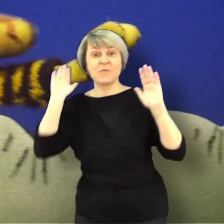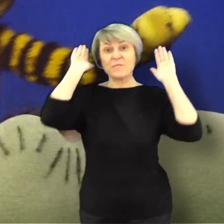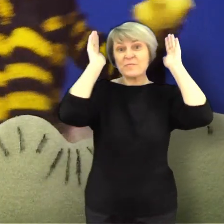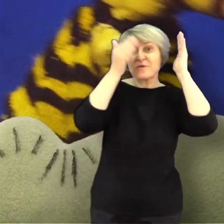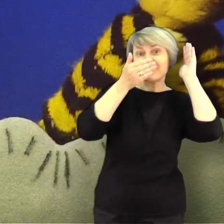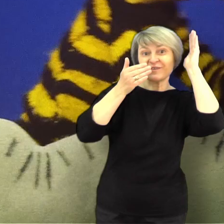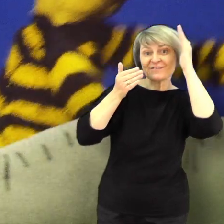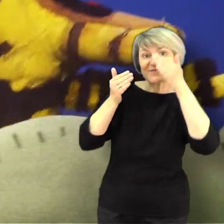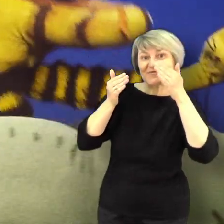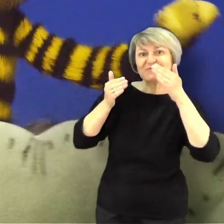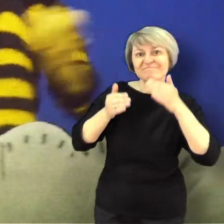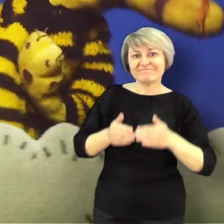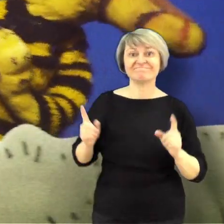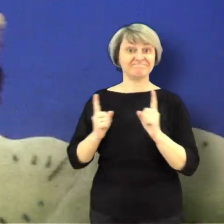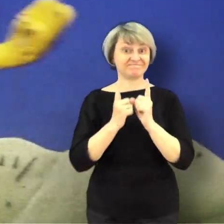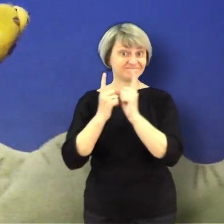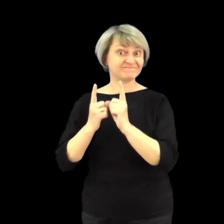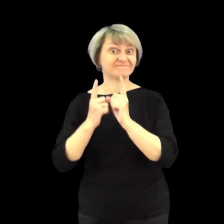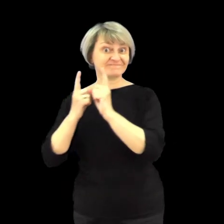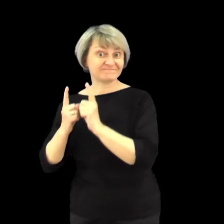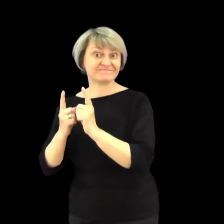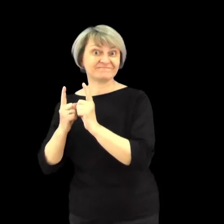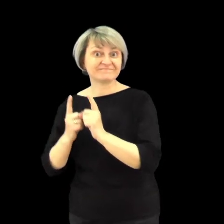Tygrys i misiek